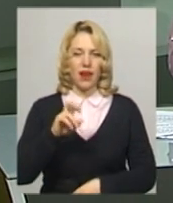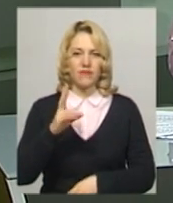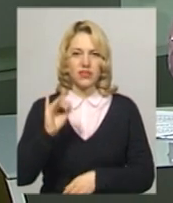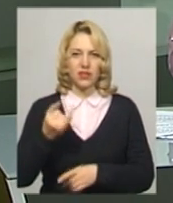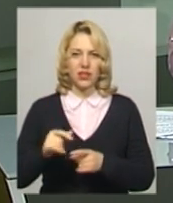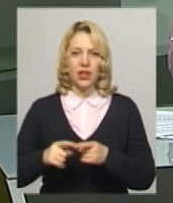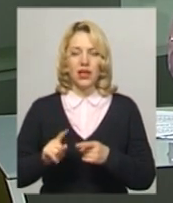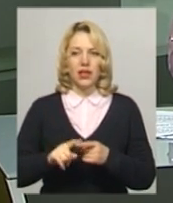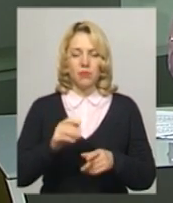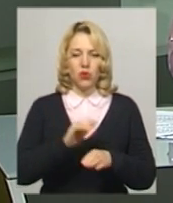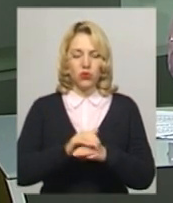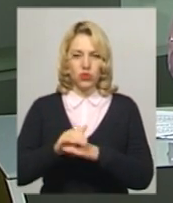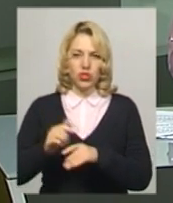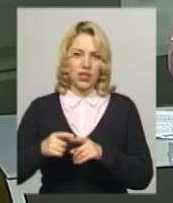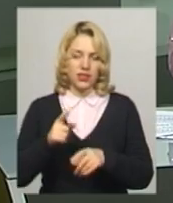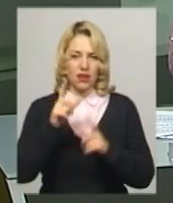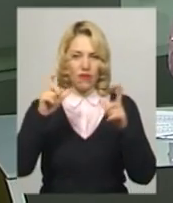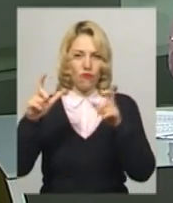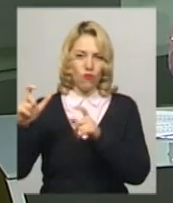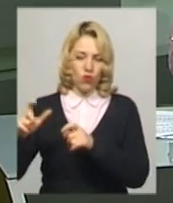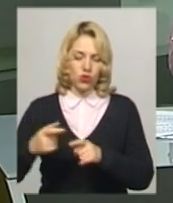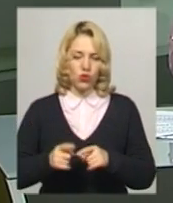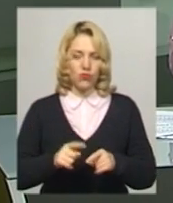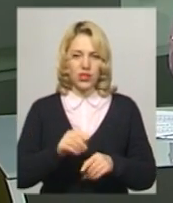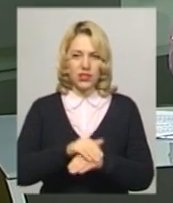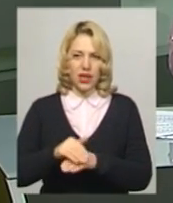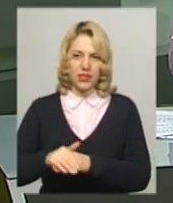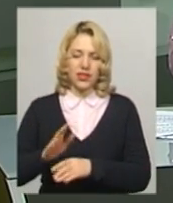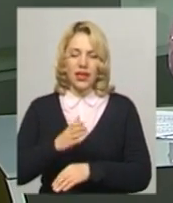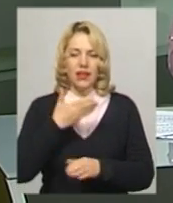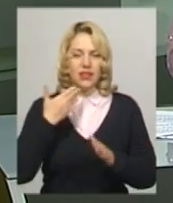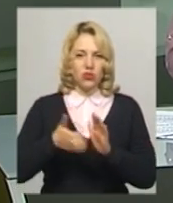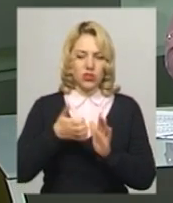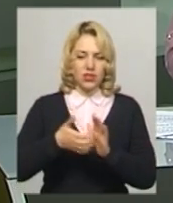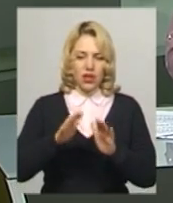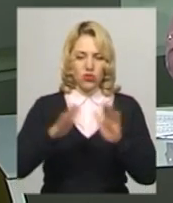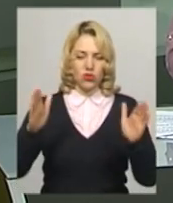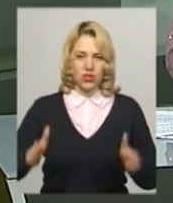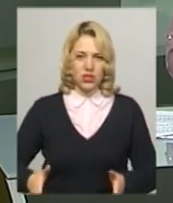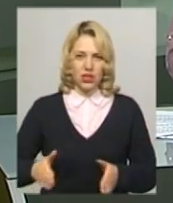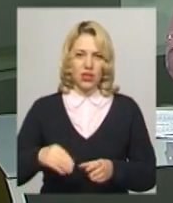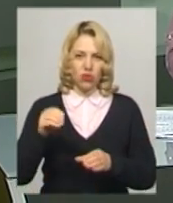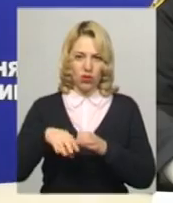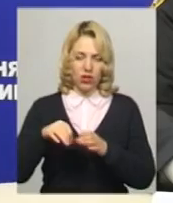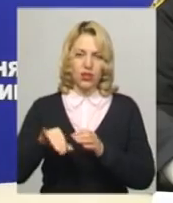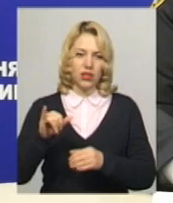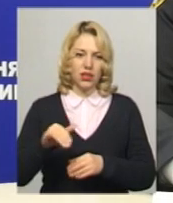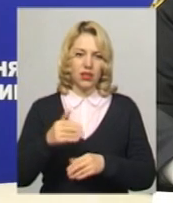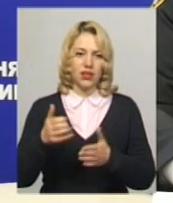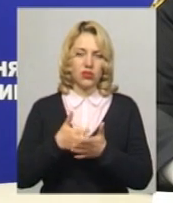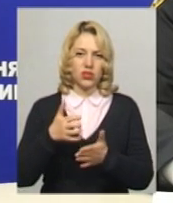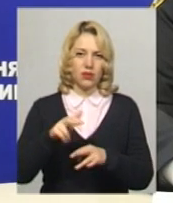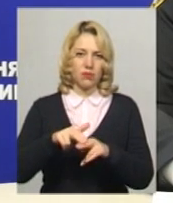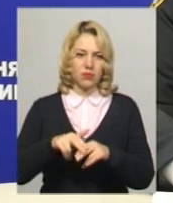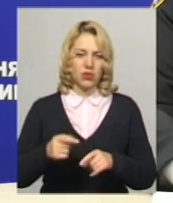порушень – факти фотофіксації бюлетенів, недостатня кількість скриньок для волевиявлення, голосування без паспорта. Недостатня